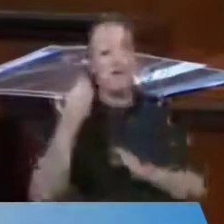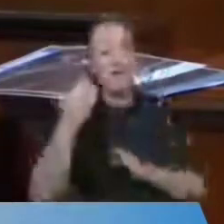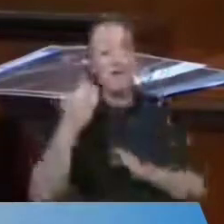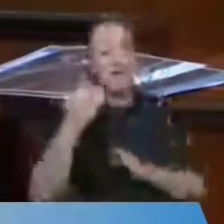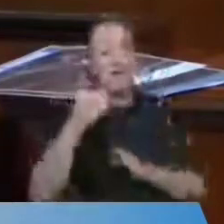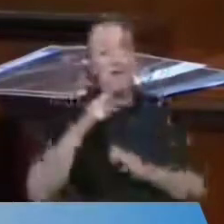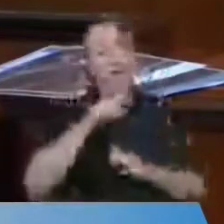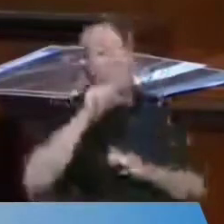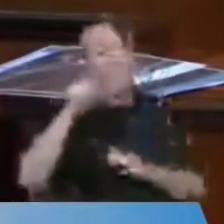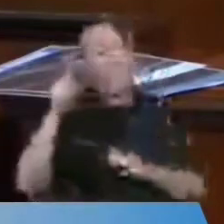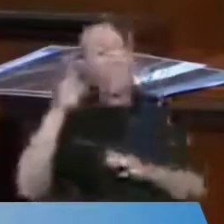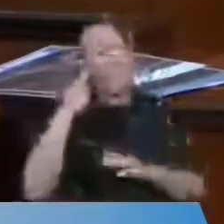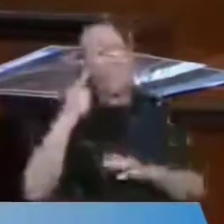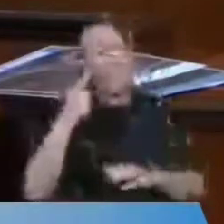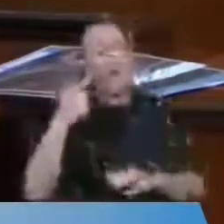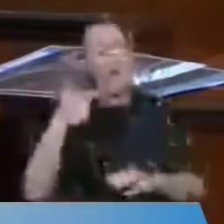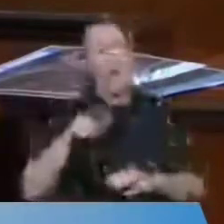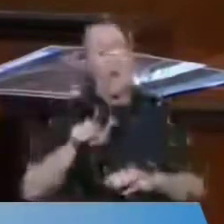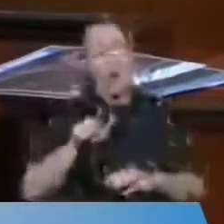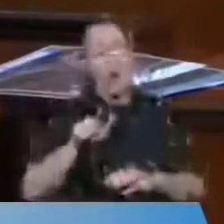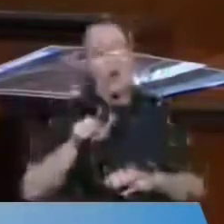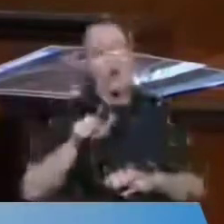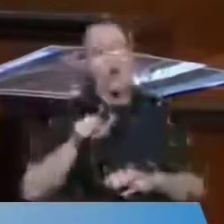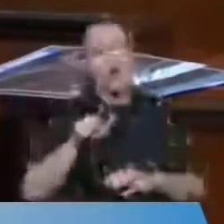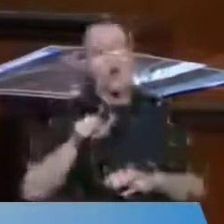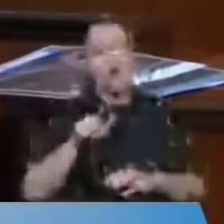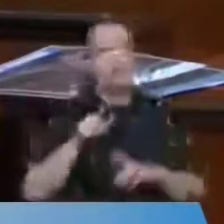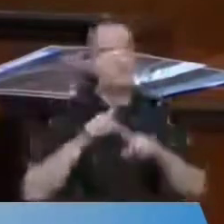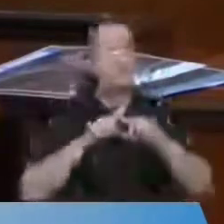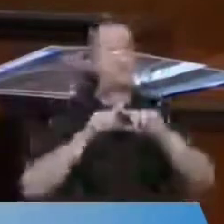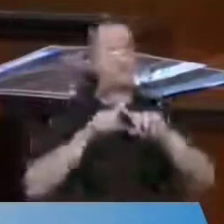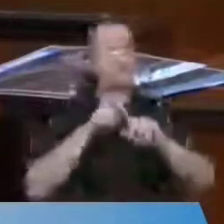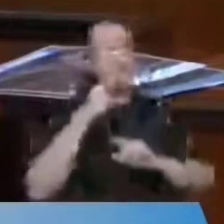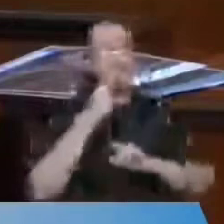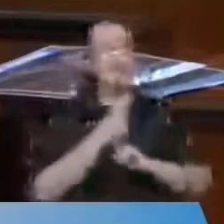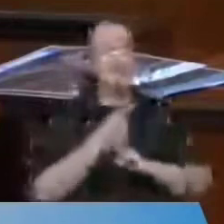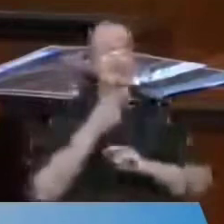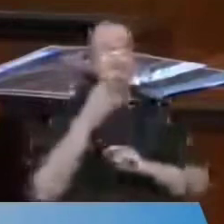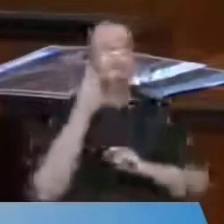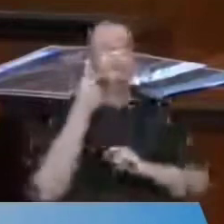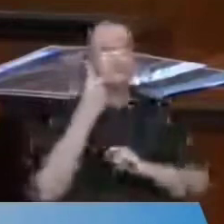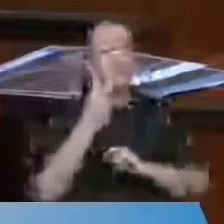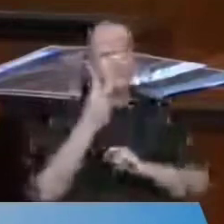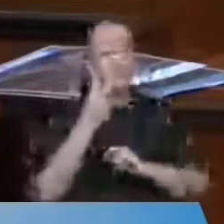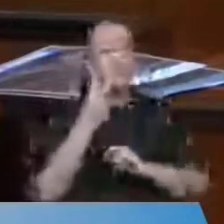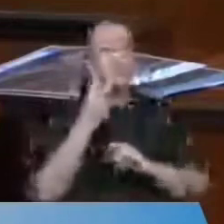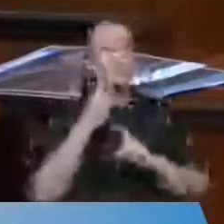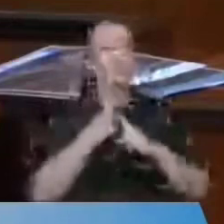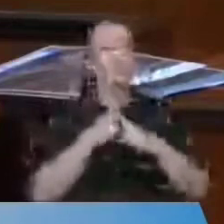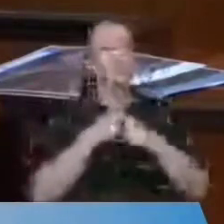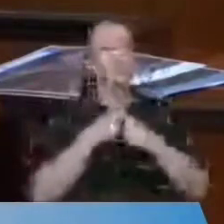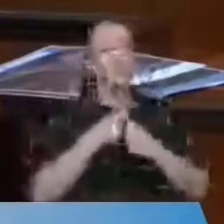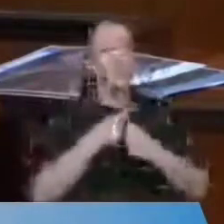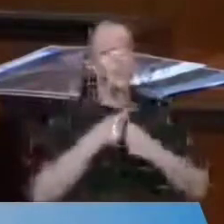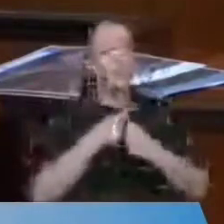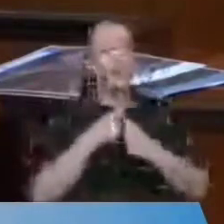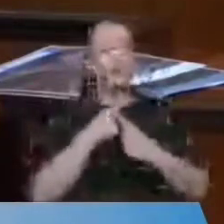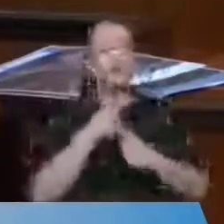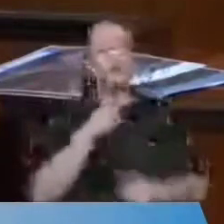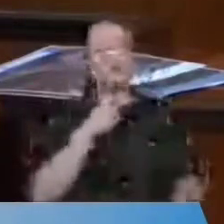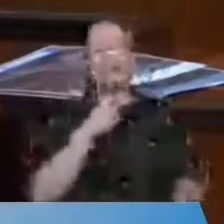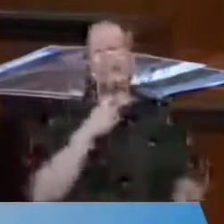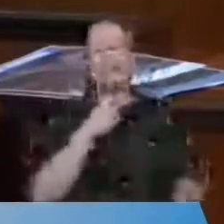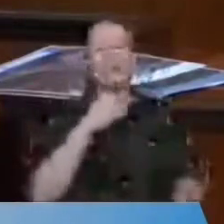kaç yılda yaparsınız? Geriye kalan köylere x dediğimizde, ikiyle üç yüz otuz beşle dört buçuğu çarpacağız,